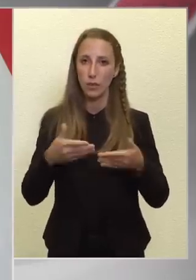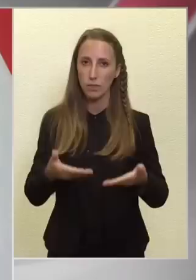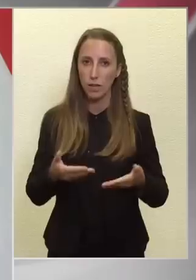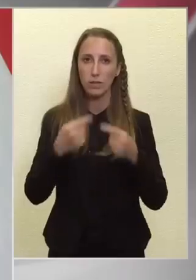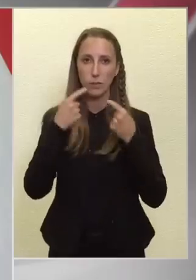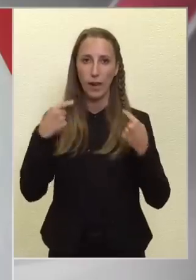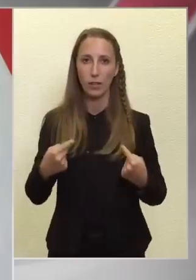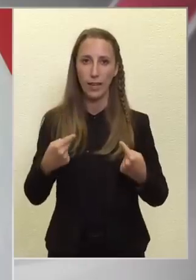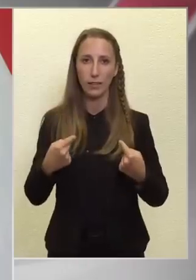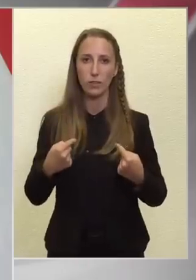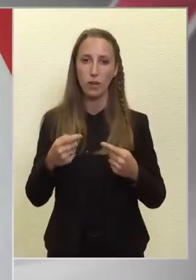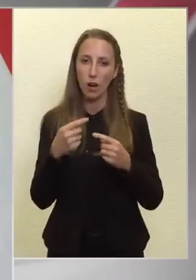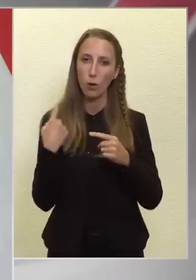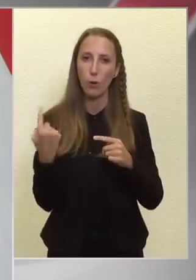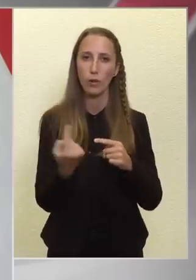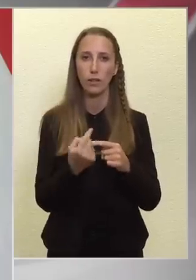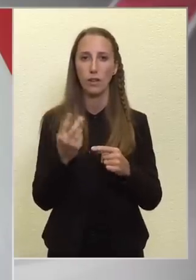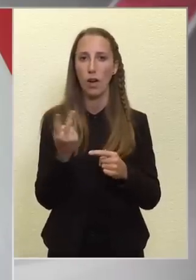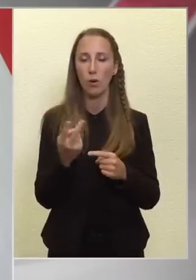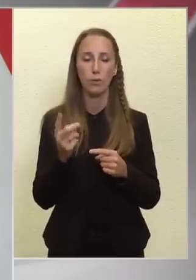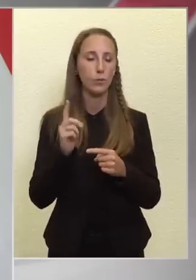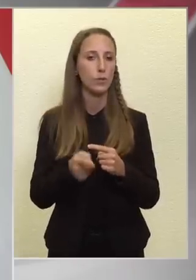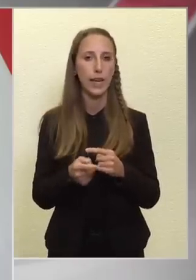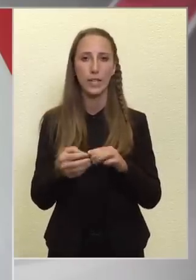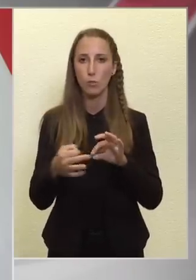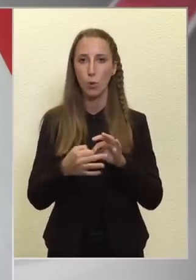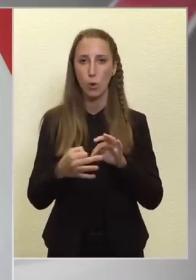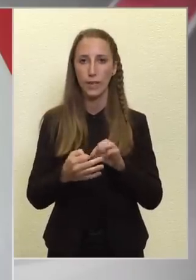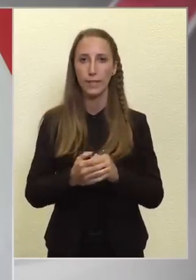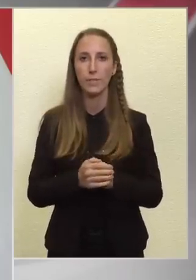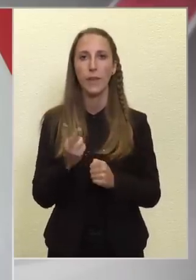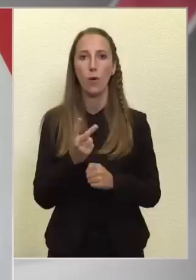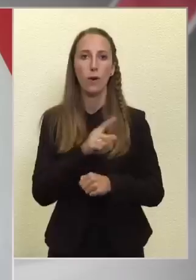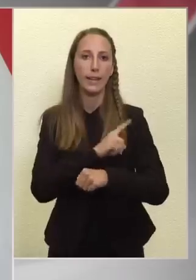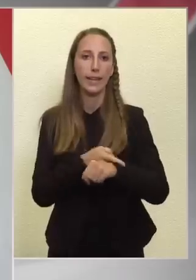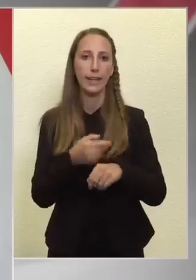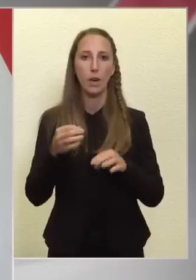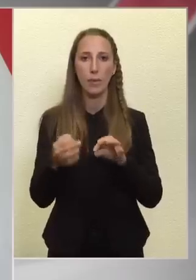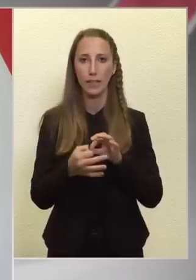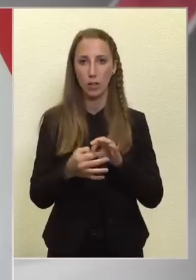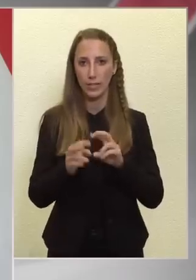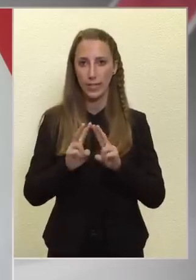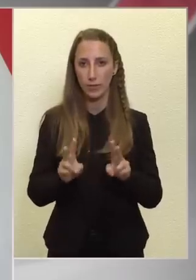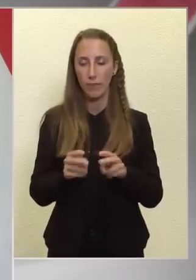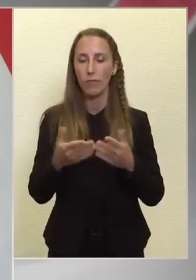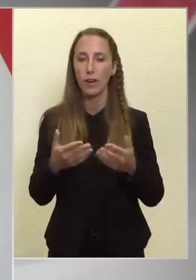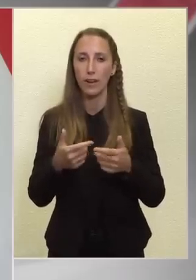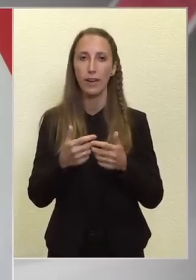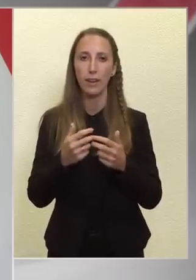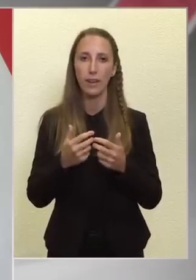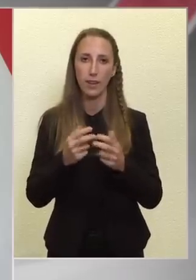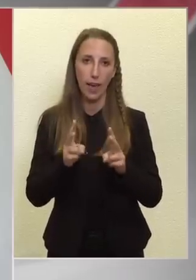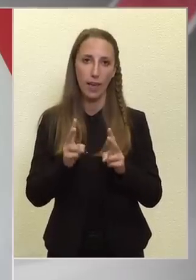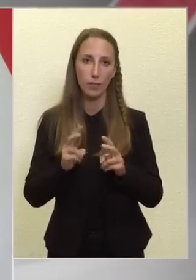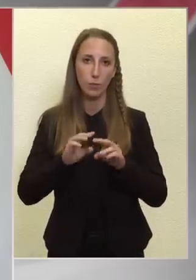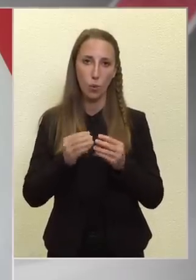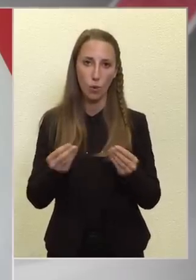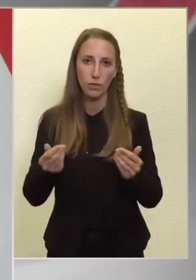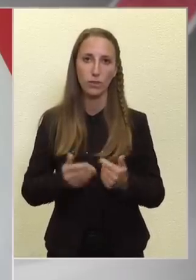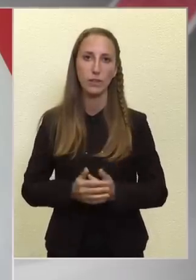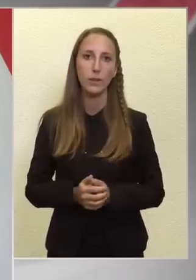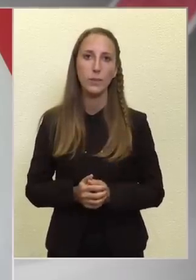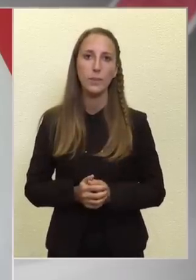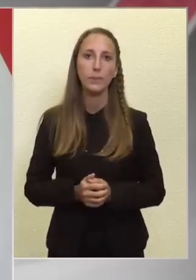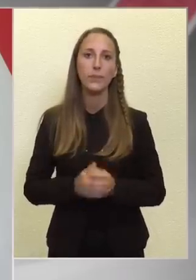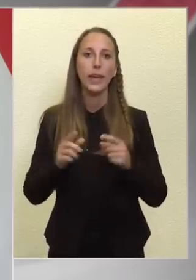hogy meghatározzuk azt a kört, ahol muszáj spórolni, ahol energiamegtakarításra van vagy lehet mód, és